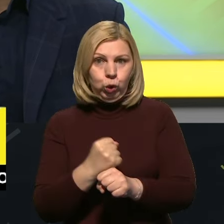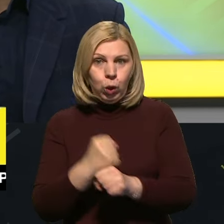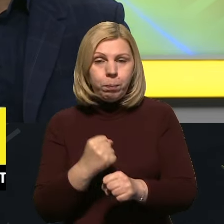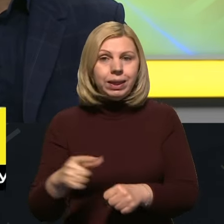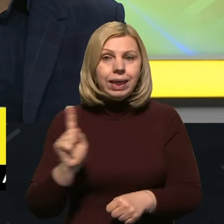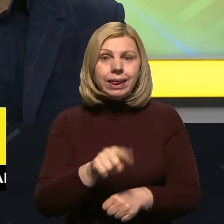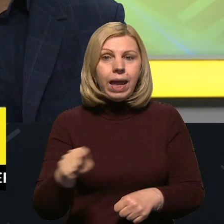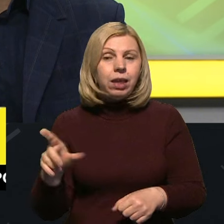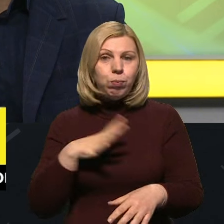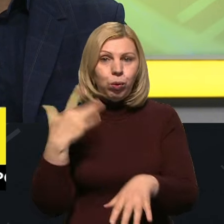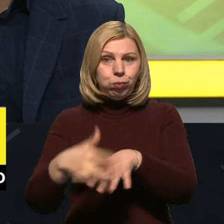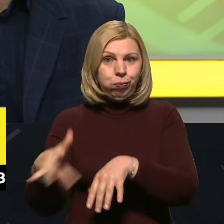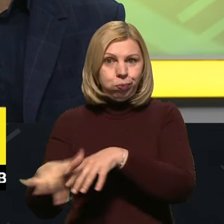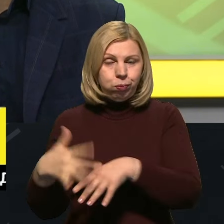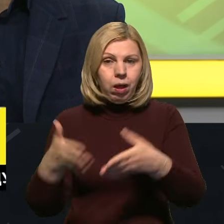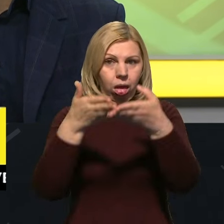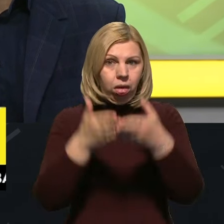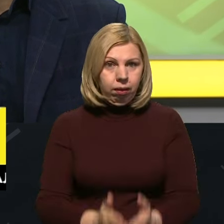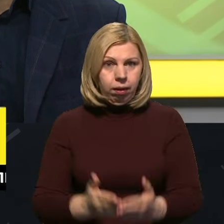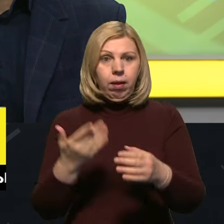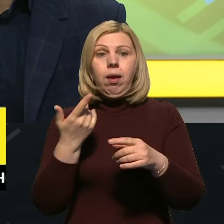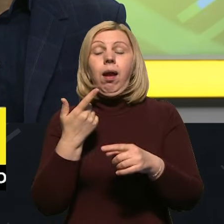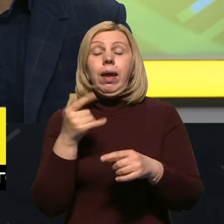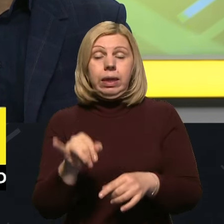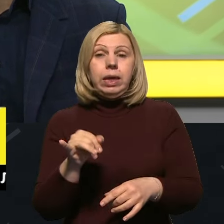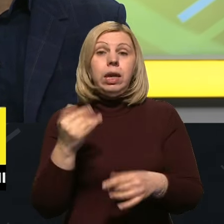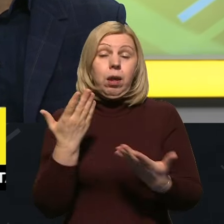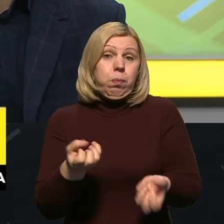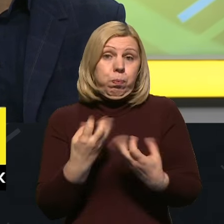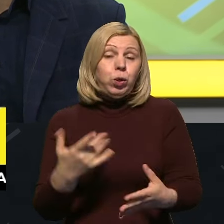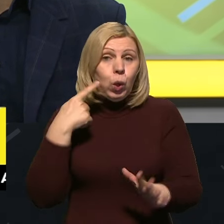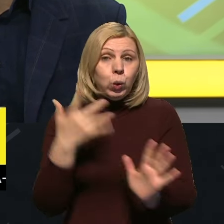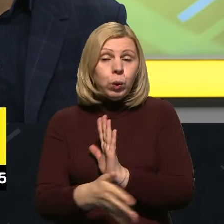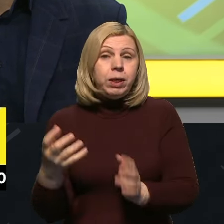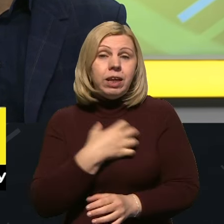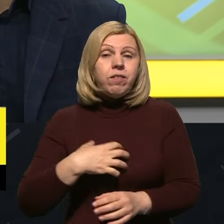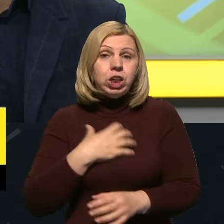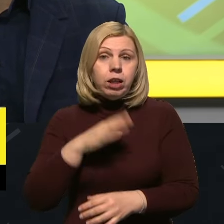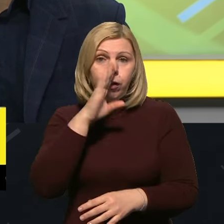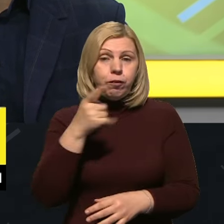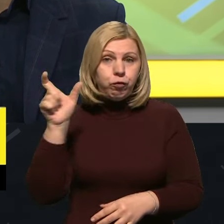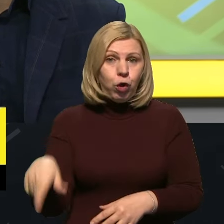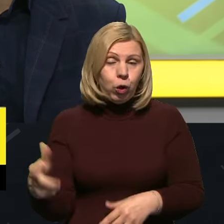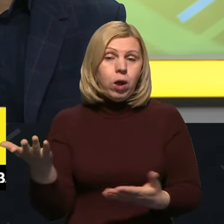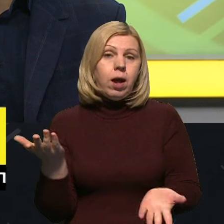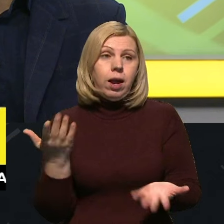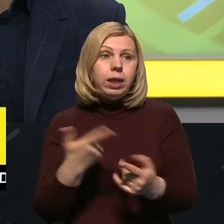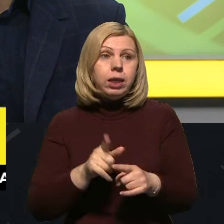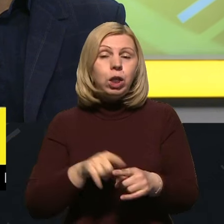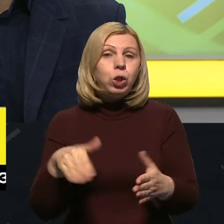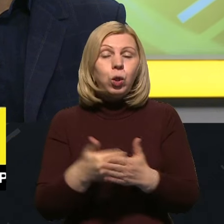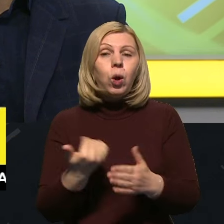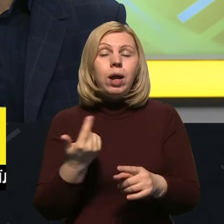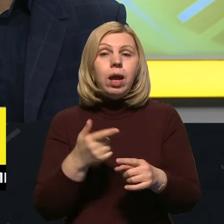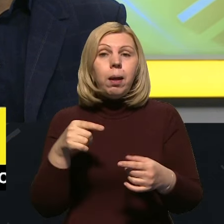деякі з них були уражені, але не потоплені. І, ну, просто розуміти, треба можливості ворога і підходити до цього питання